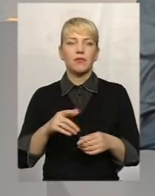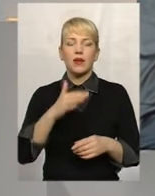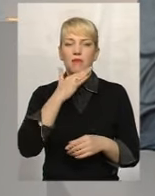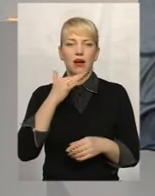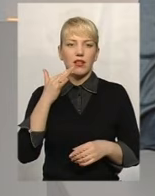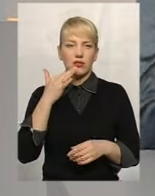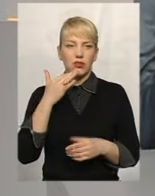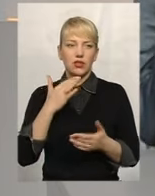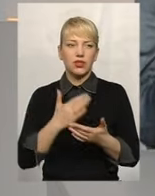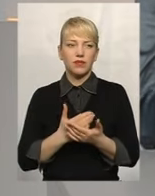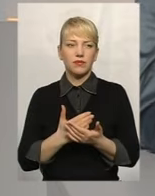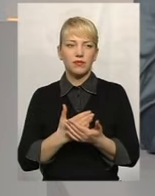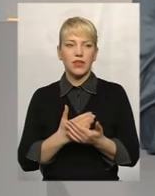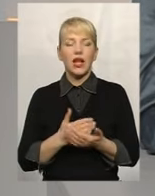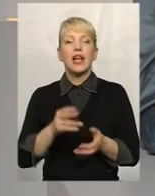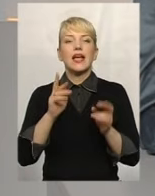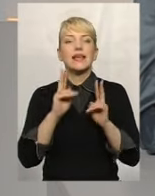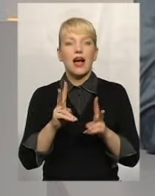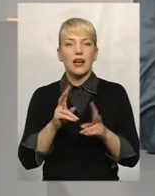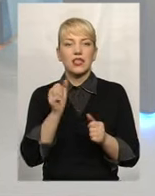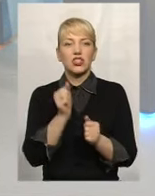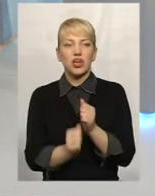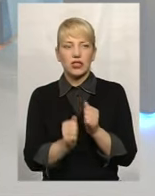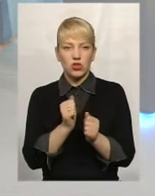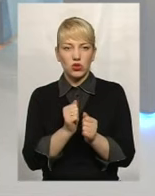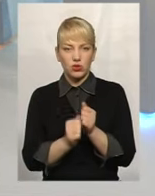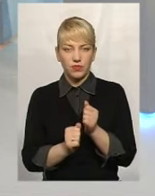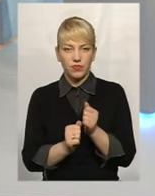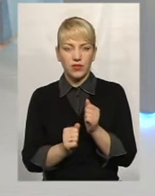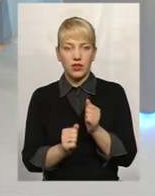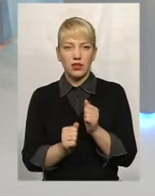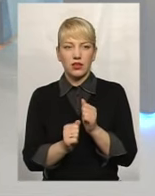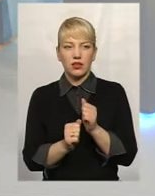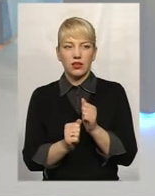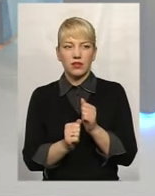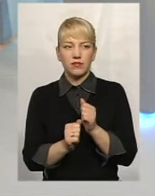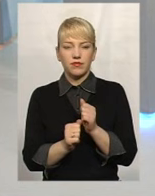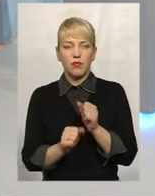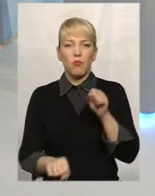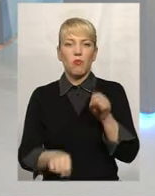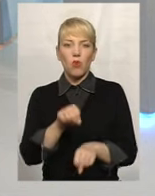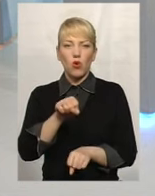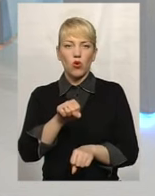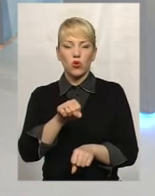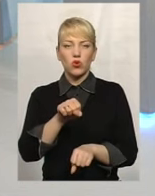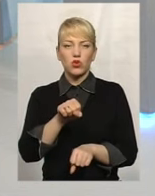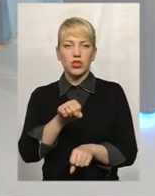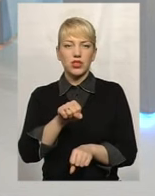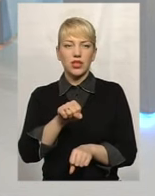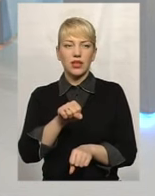До речі, як часто порушник стає